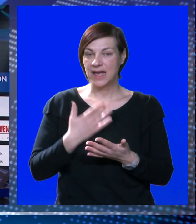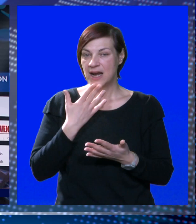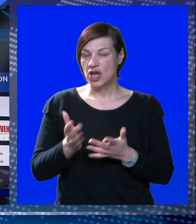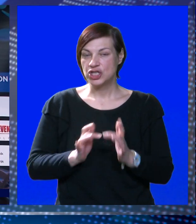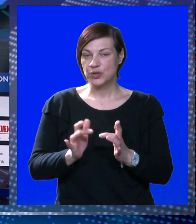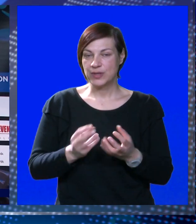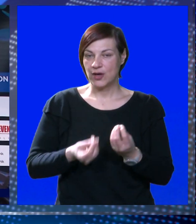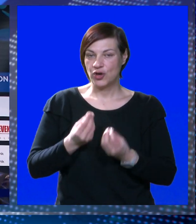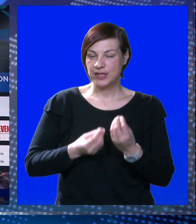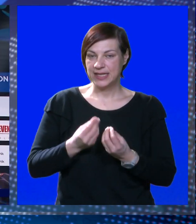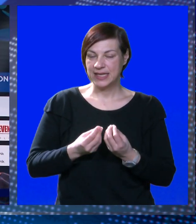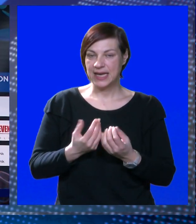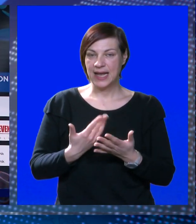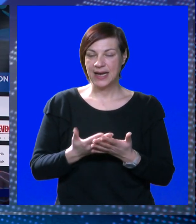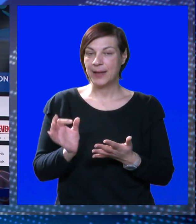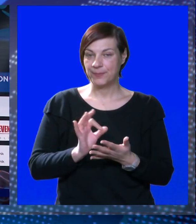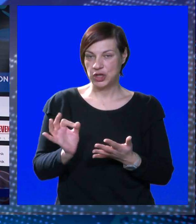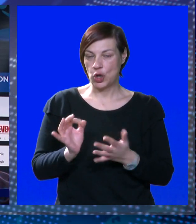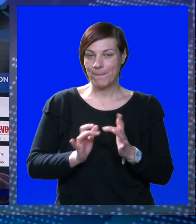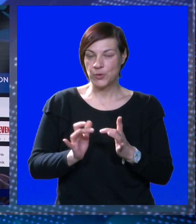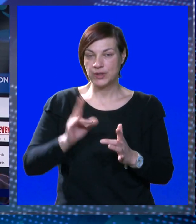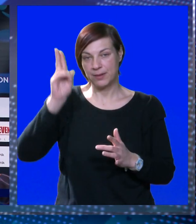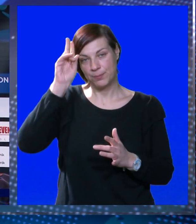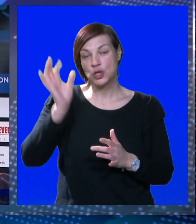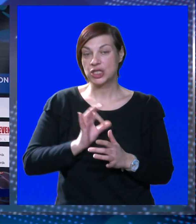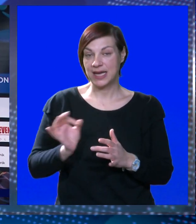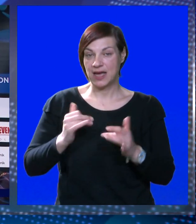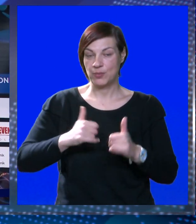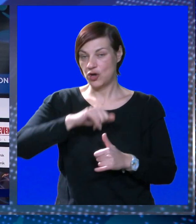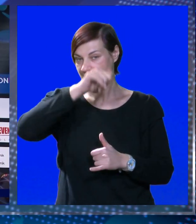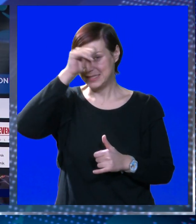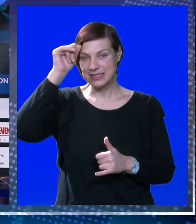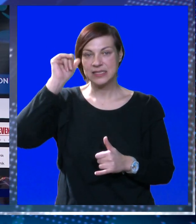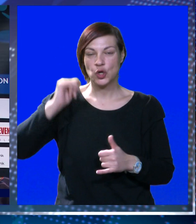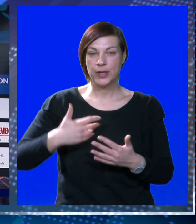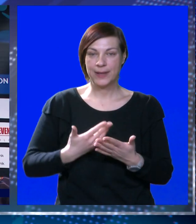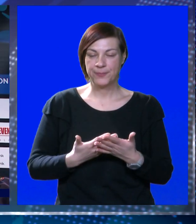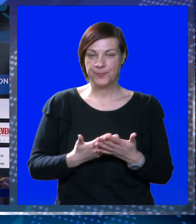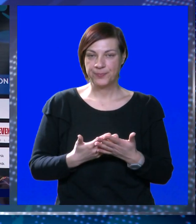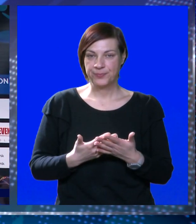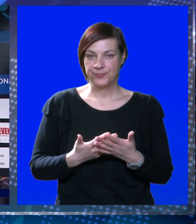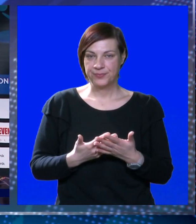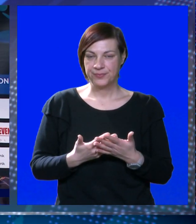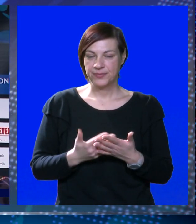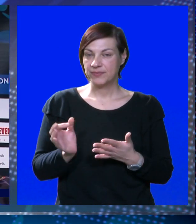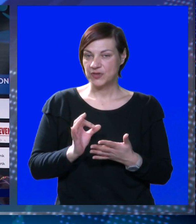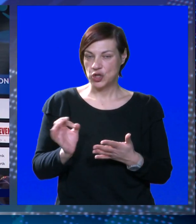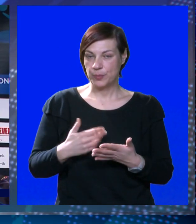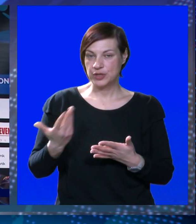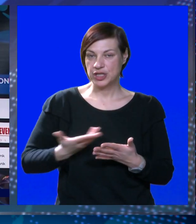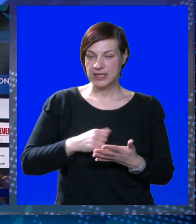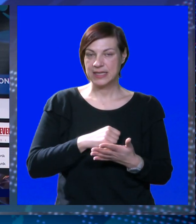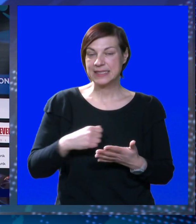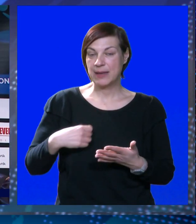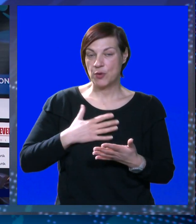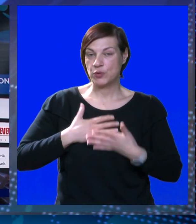znači loših utakmica, odigrali napokon dobru utakmicu, možda čak i najbolju ove sezone. I dobro